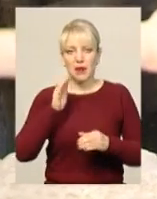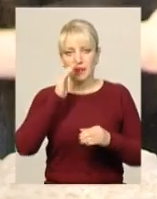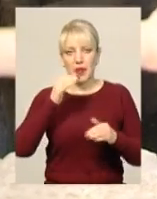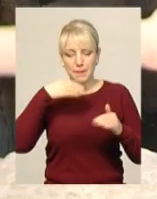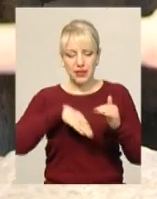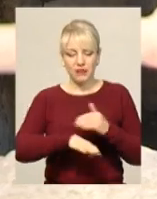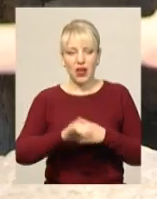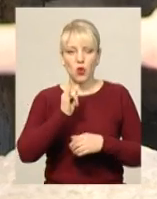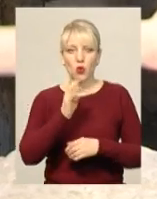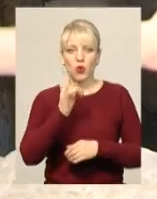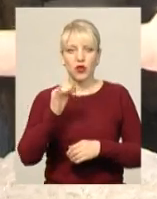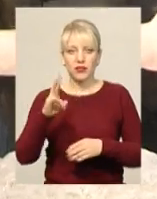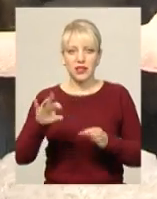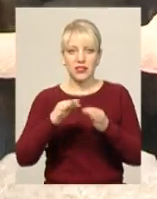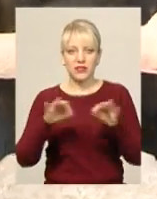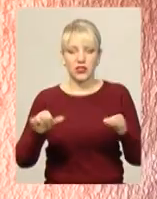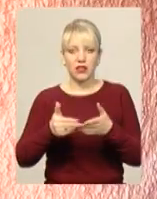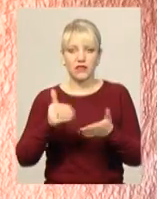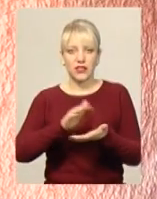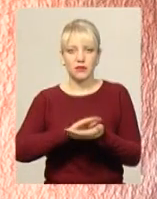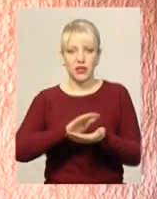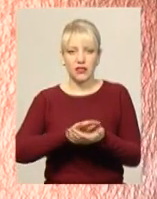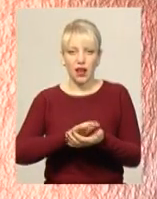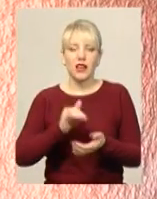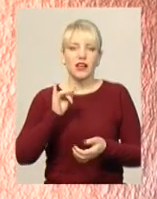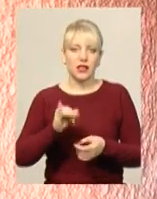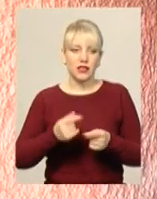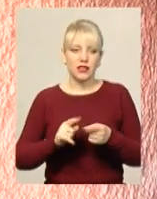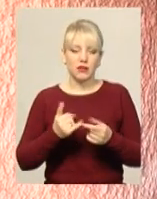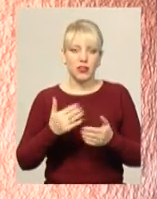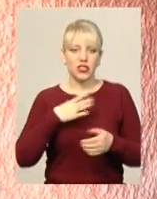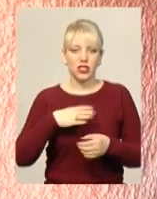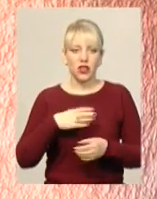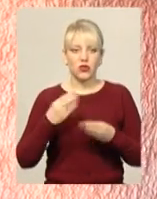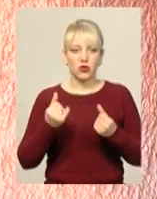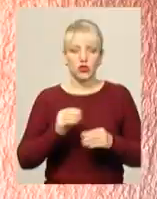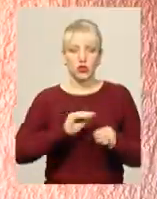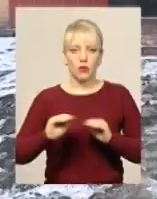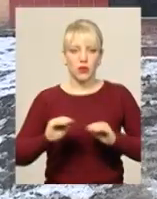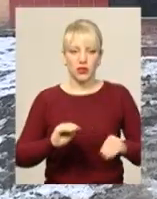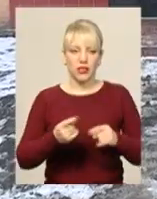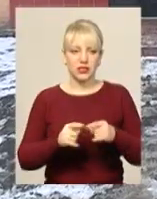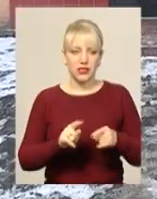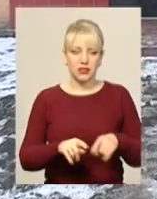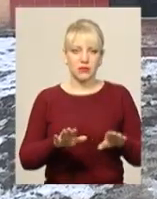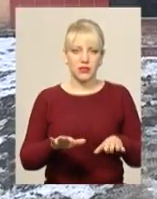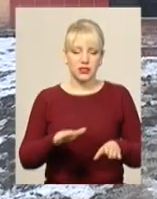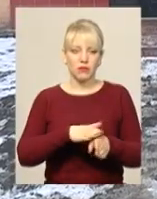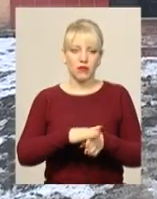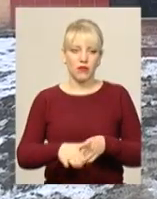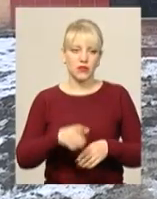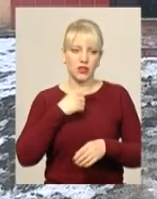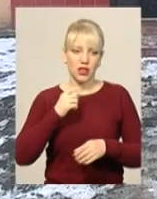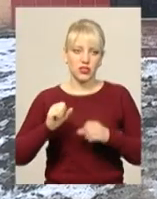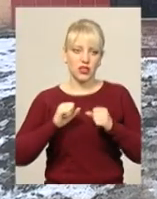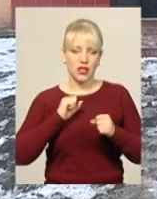звільнили від сміття. Тепер же чекають на бюджетні гроші, щоб обладнати ці місця повністю, каже керівник муніципальної управляючої компанії